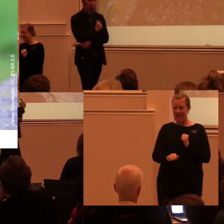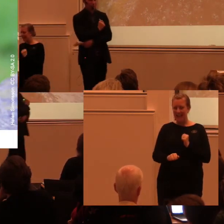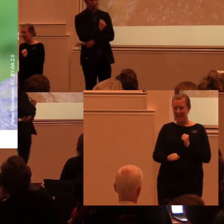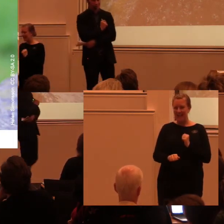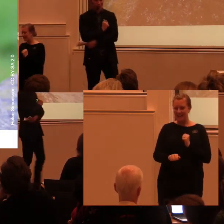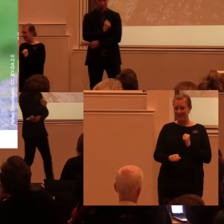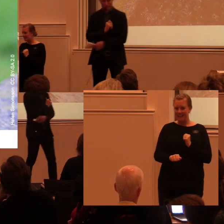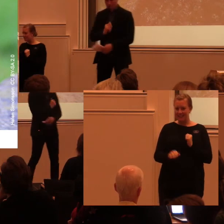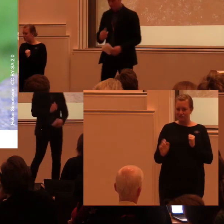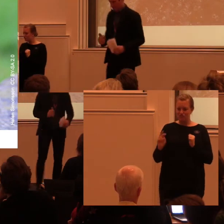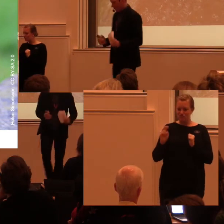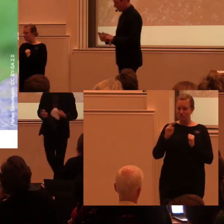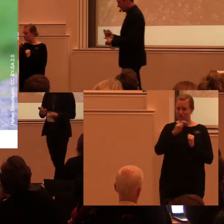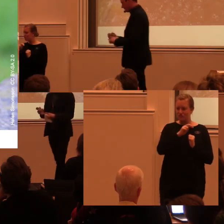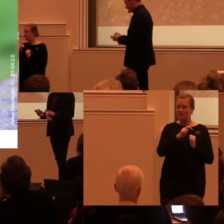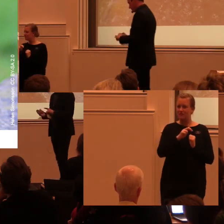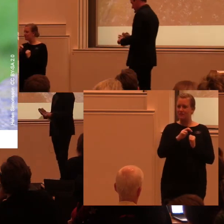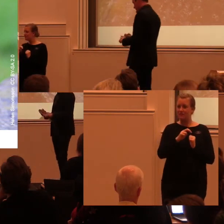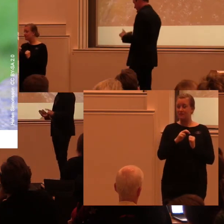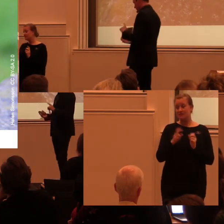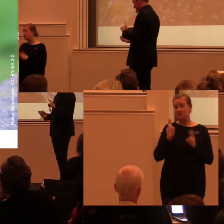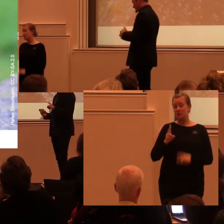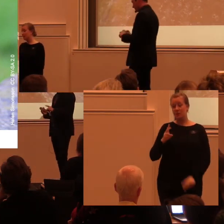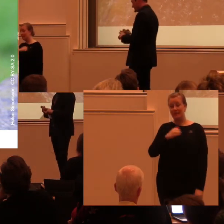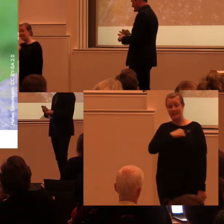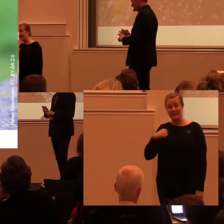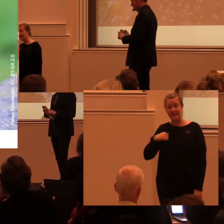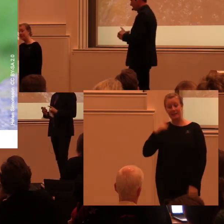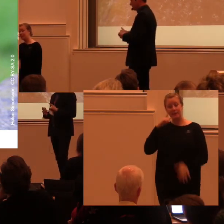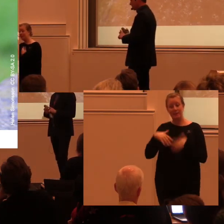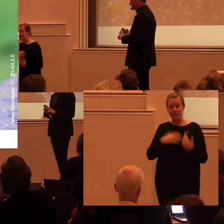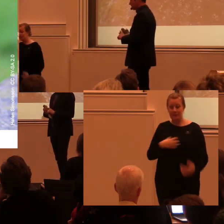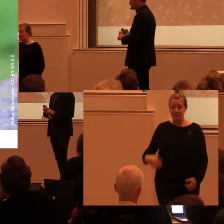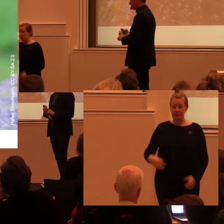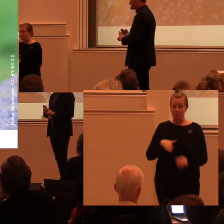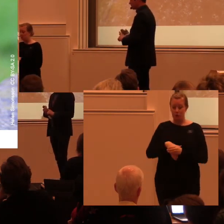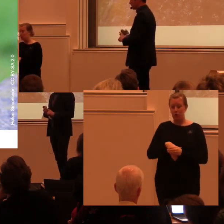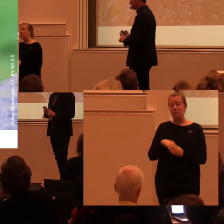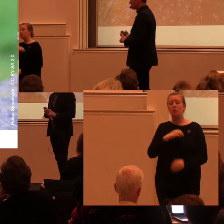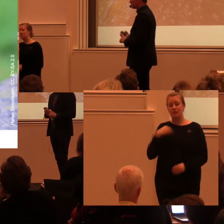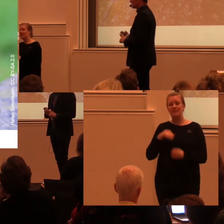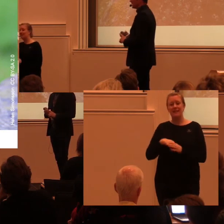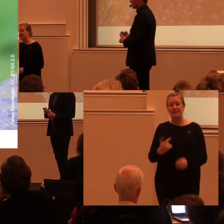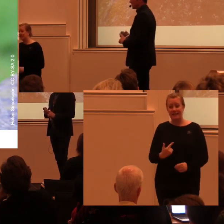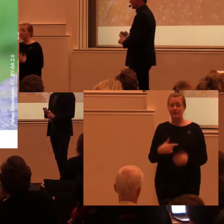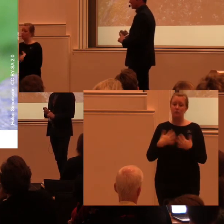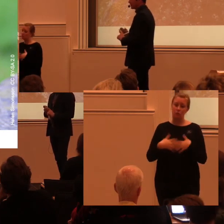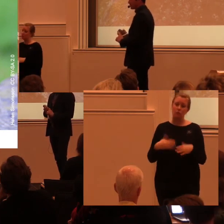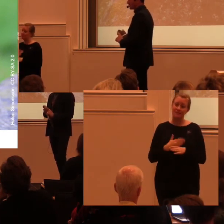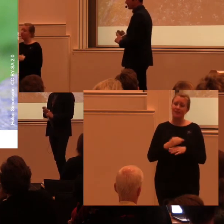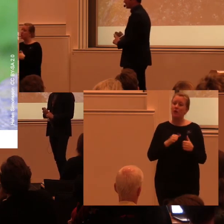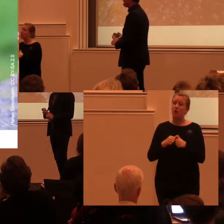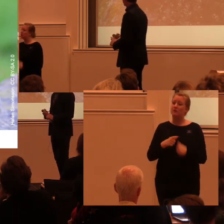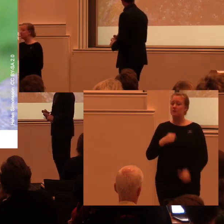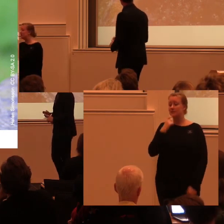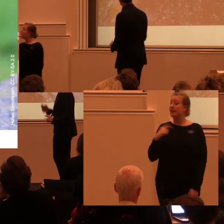får höra från regeringen, kulturdepartementet, myndigheten för delaktighet och funktionsnivåsrörelsen. Alla säger att ni